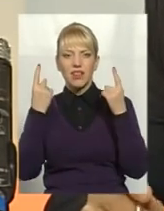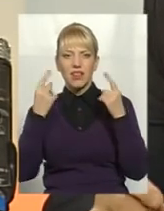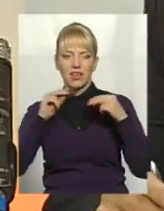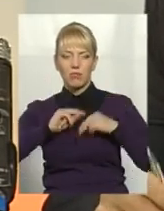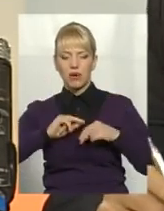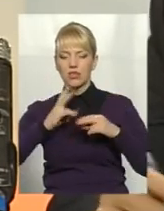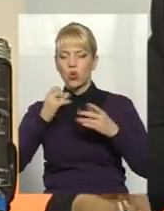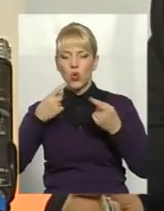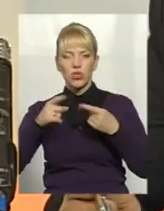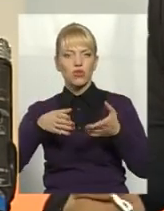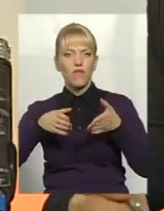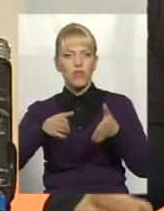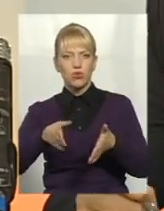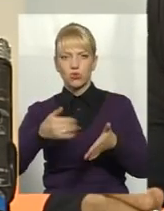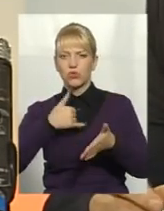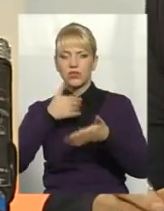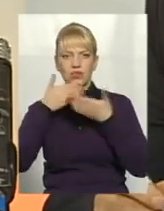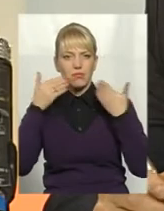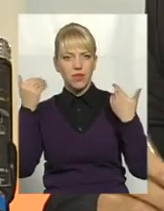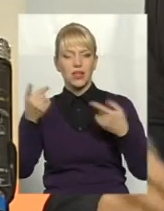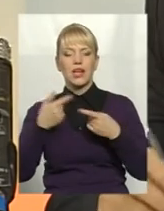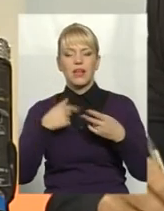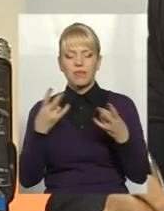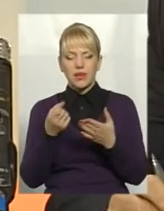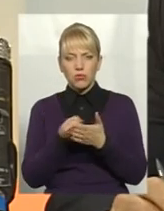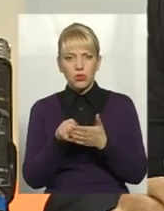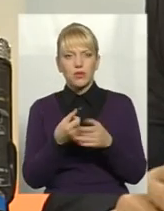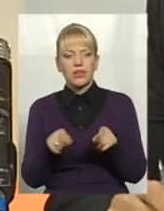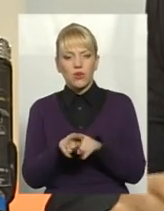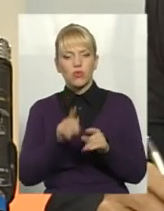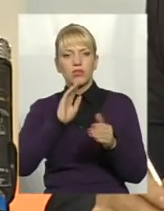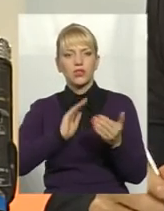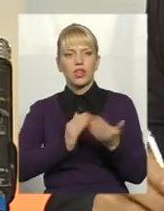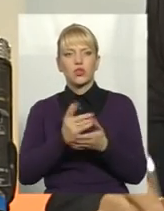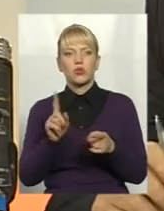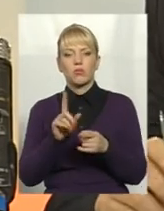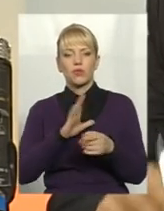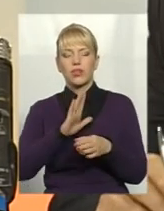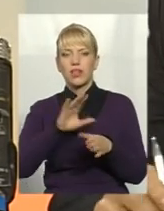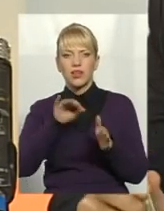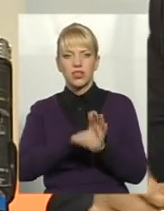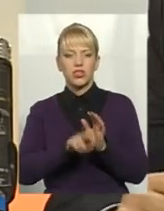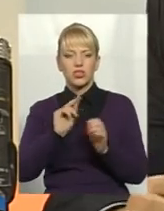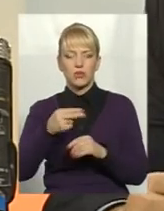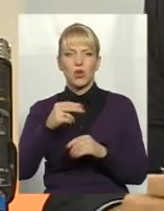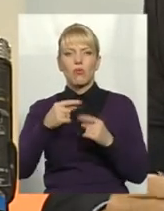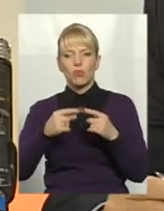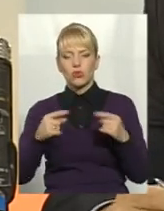немає. Нам потрібно працювати і добитися такої якості, що ми були не гірші, чим продукція, яка